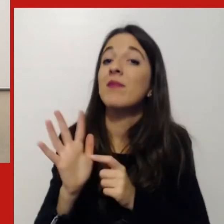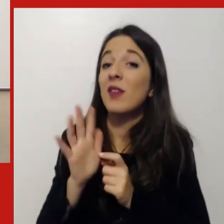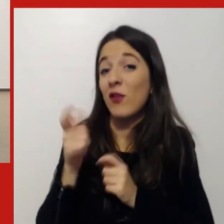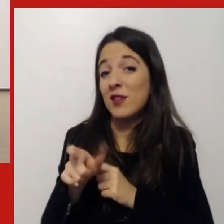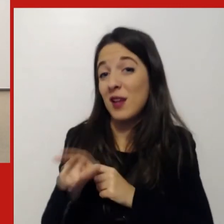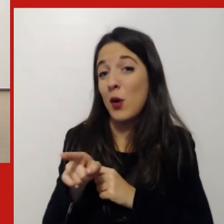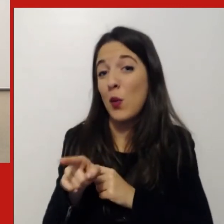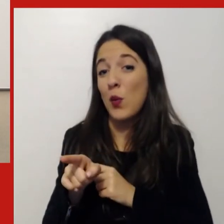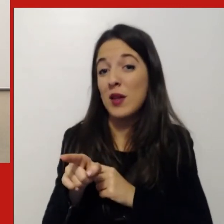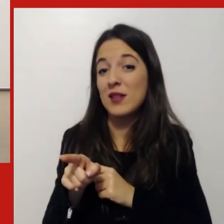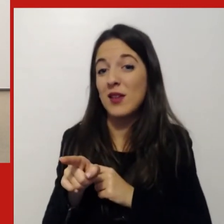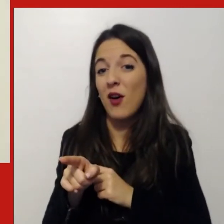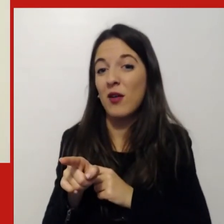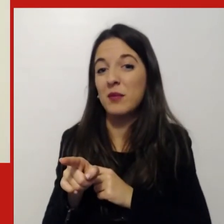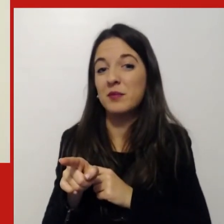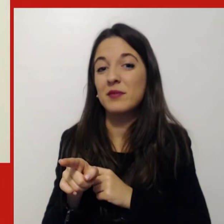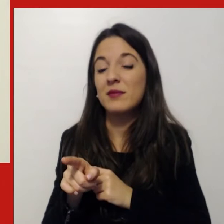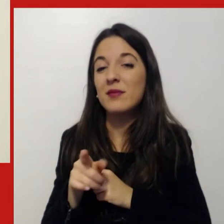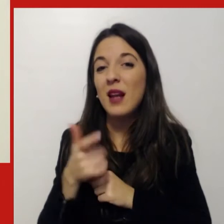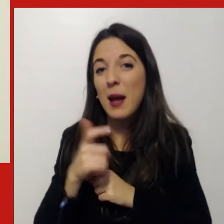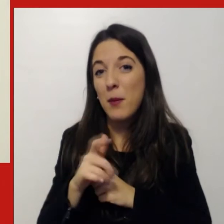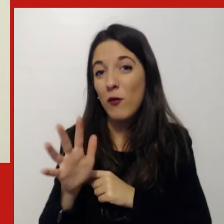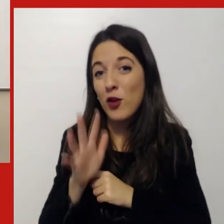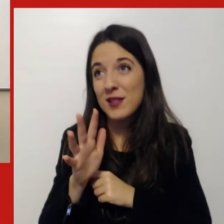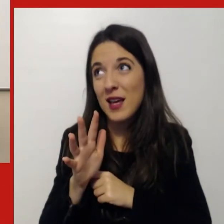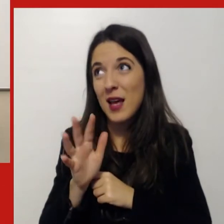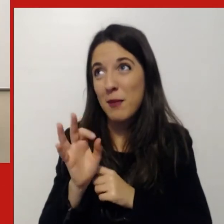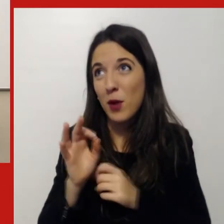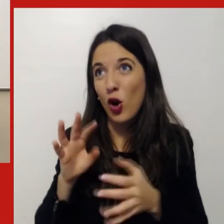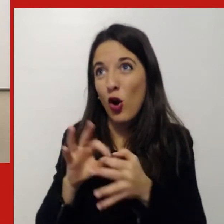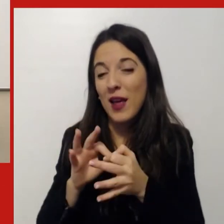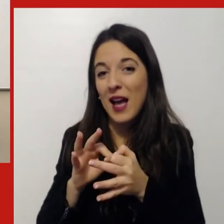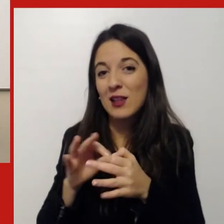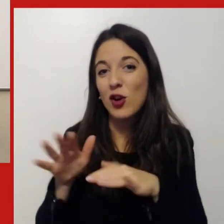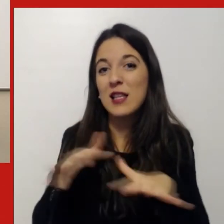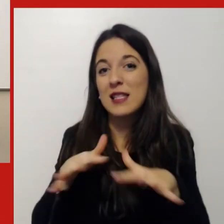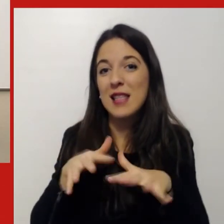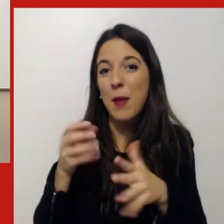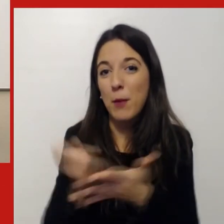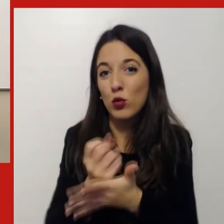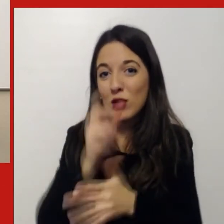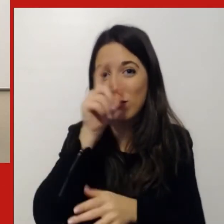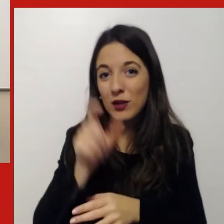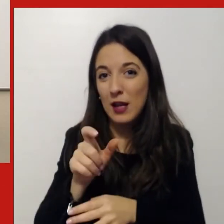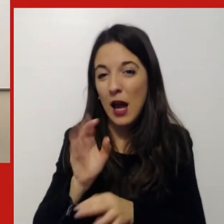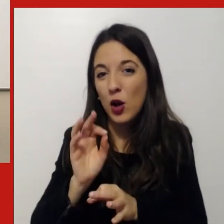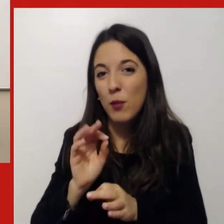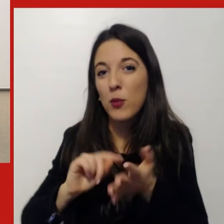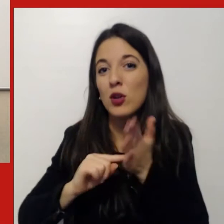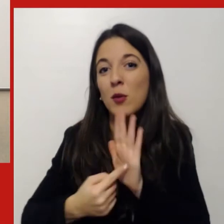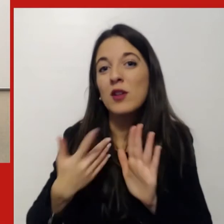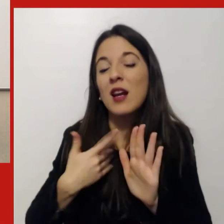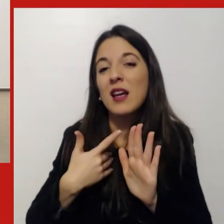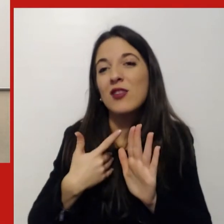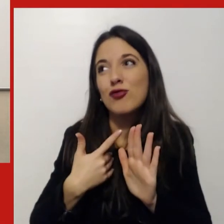scarsa produttività delle ore, questo recupero di efficienza? Assolutamente. Guarda, noi l'abbiamo anche misurato. Cioè quello che è il